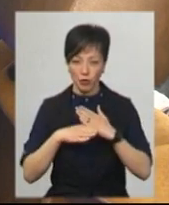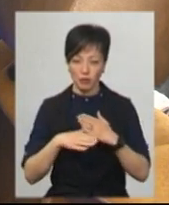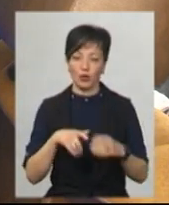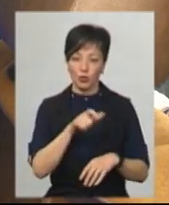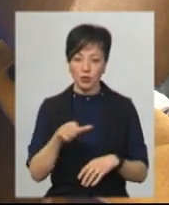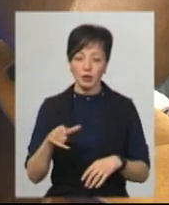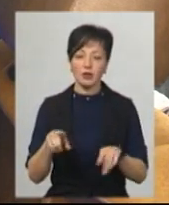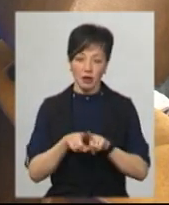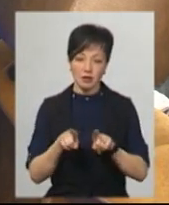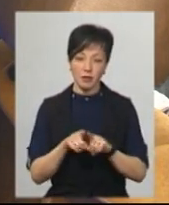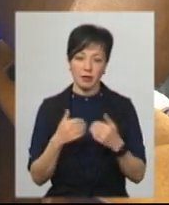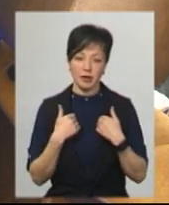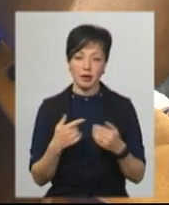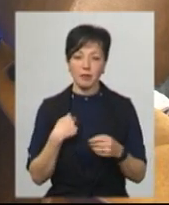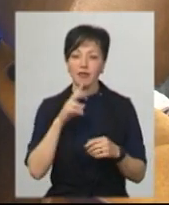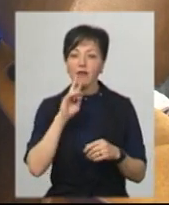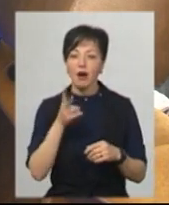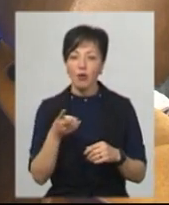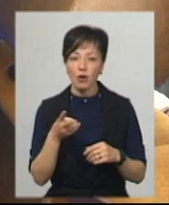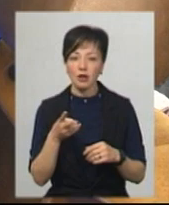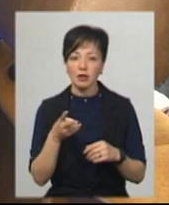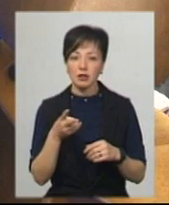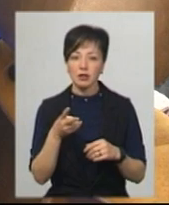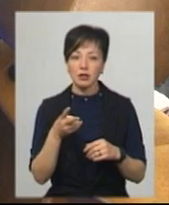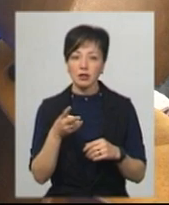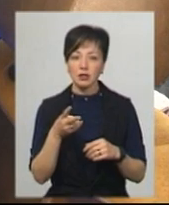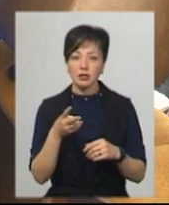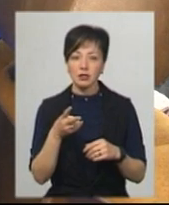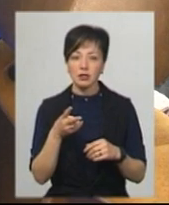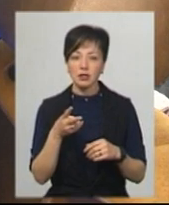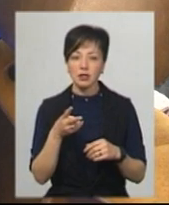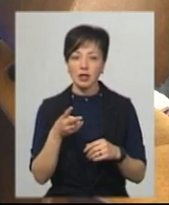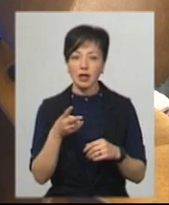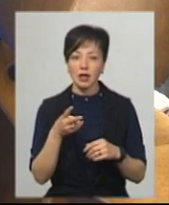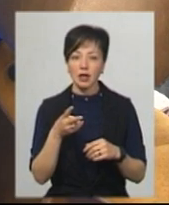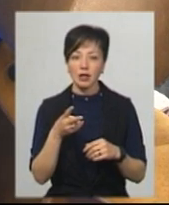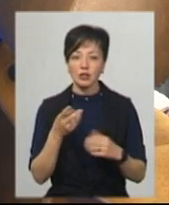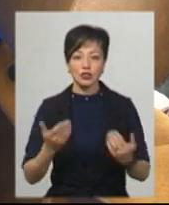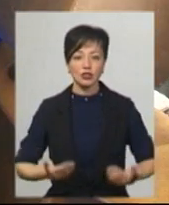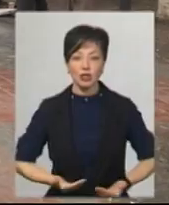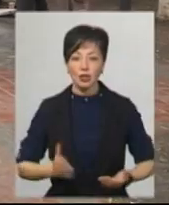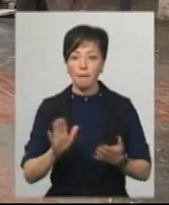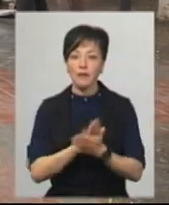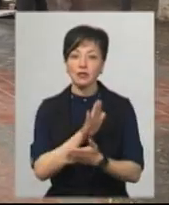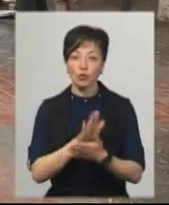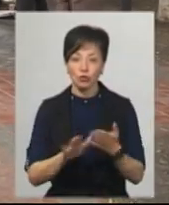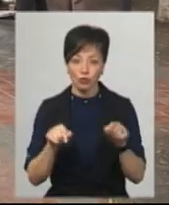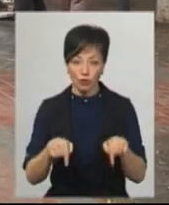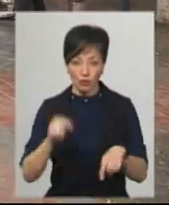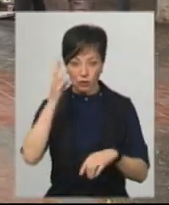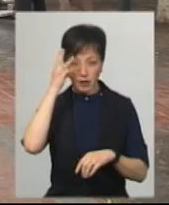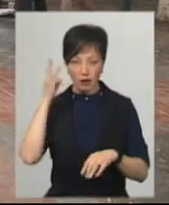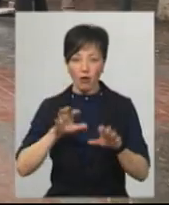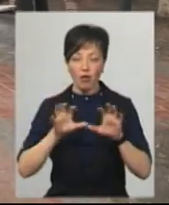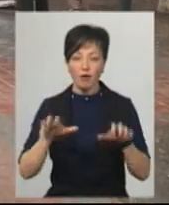І люди, не байдуже, так само допомагали. Ми два роки, в Хмельницькому місті, ми жили безкоштовно. Голова правління